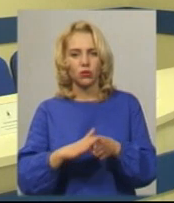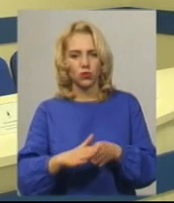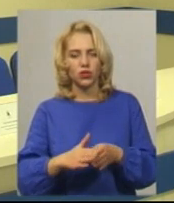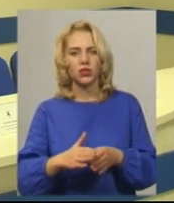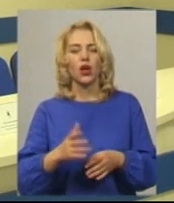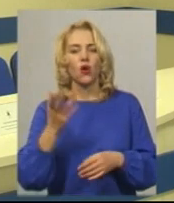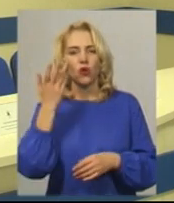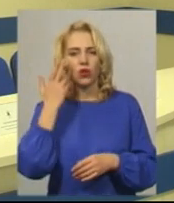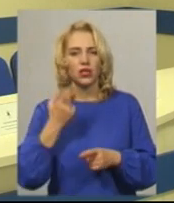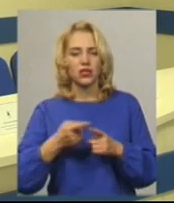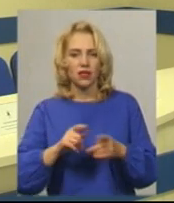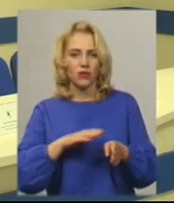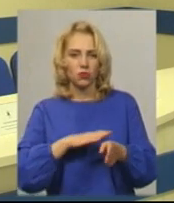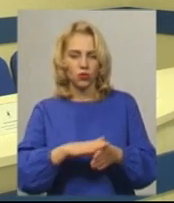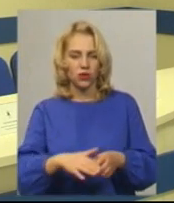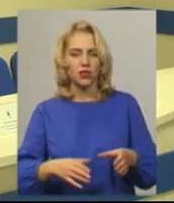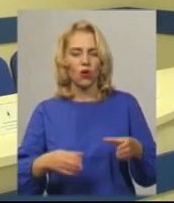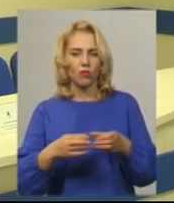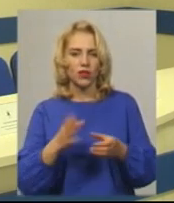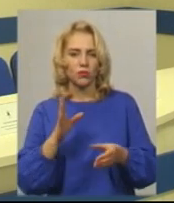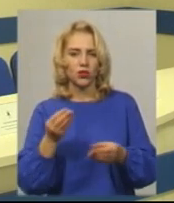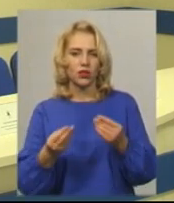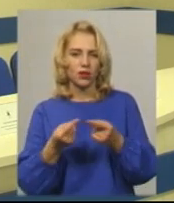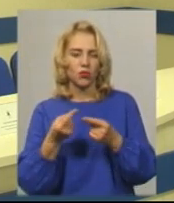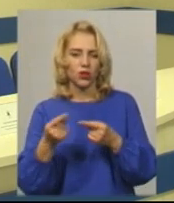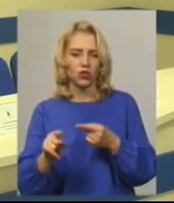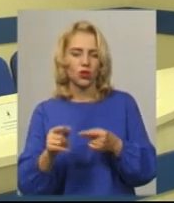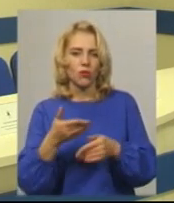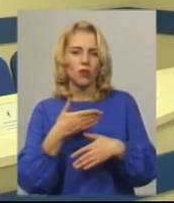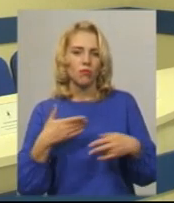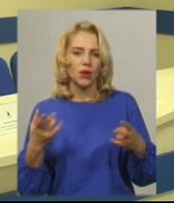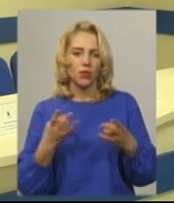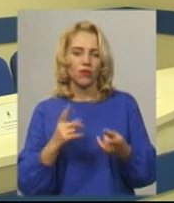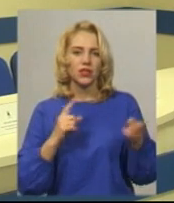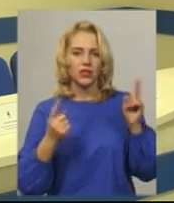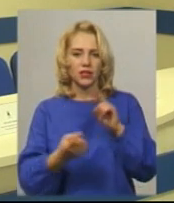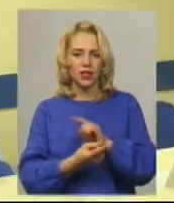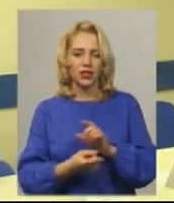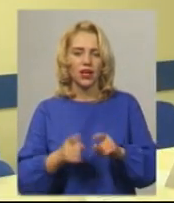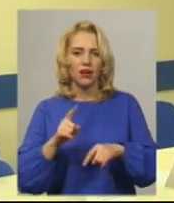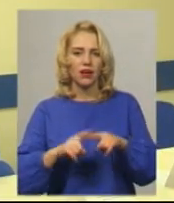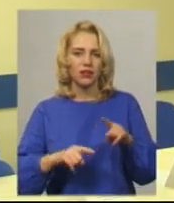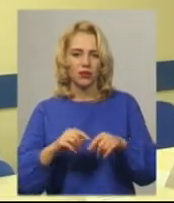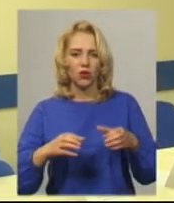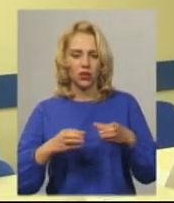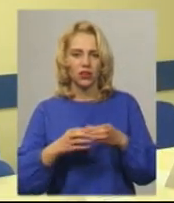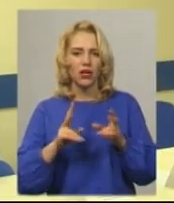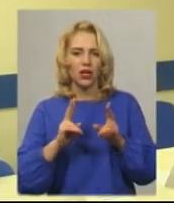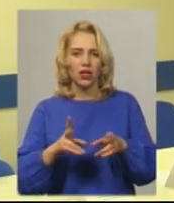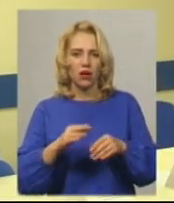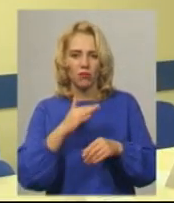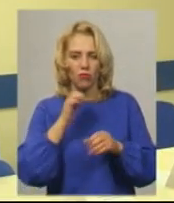коли, команда заграє по-іншому. Ми маємо стати рідним колективом. Якомога більше